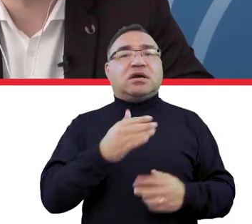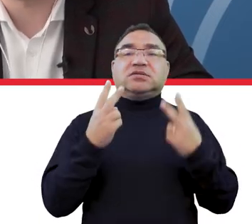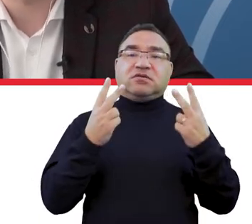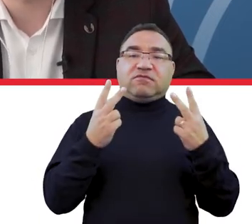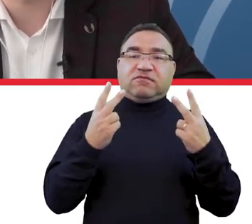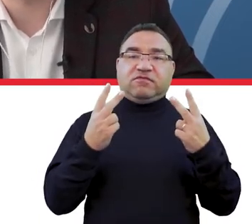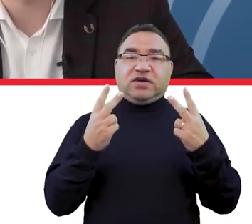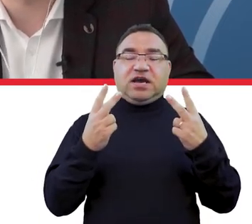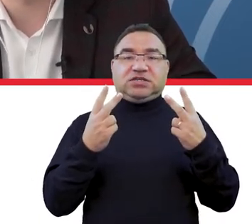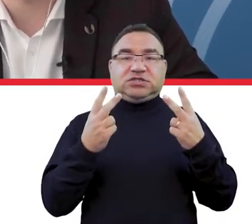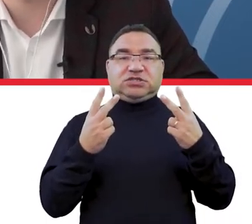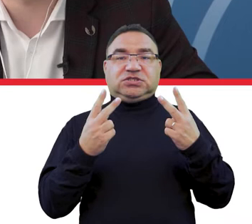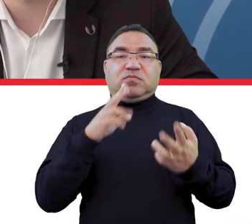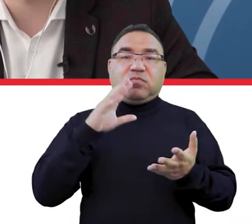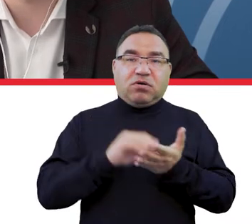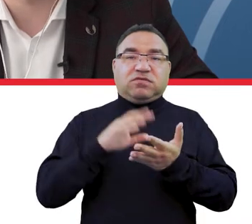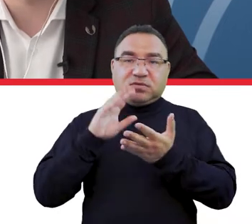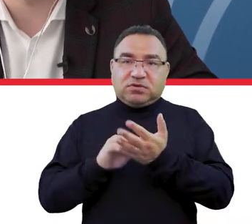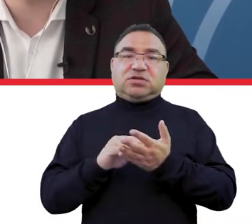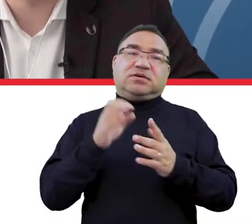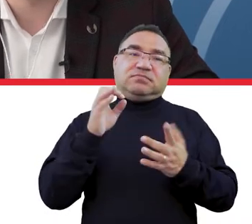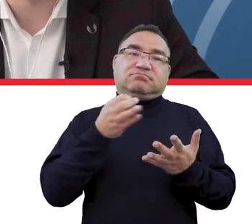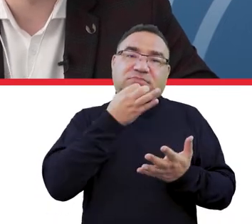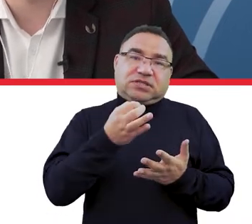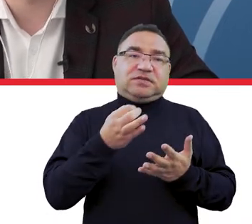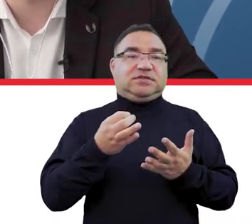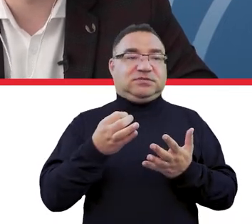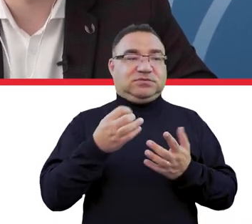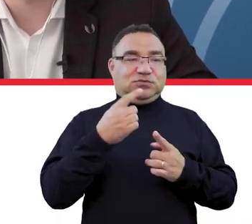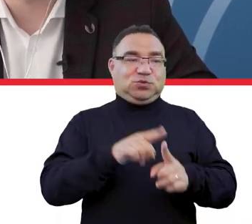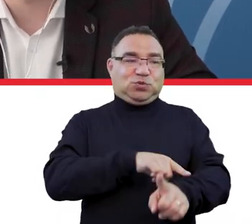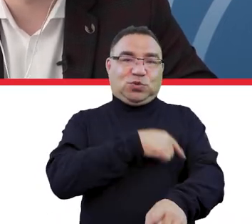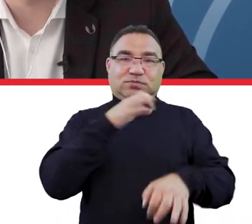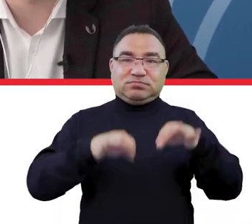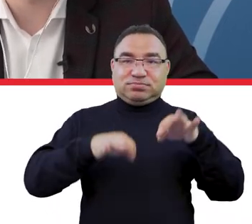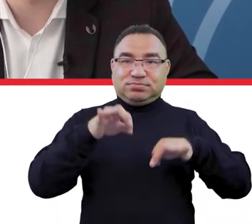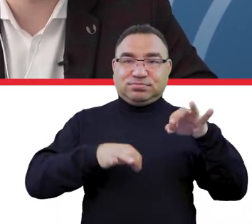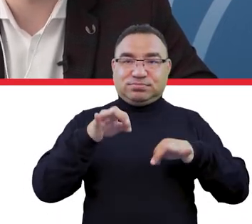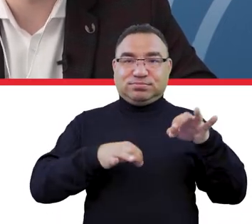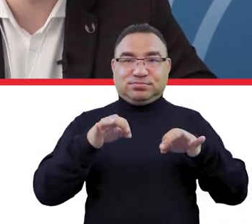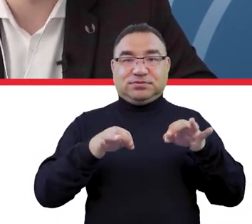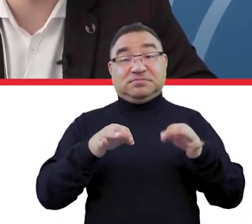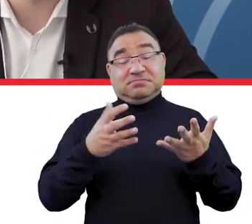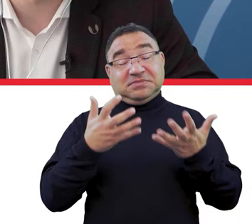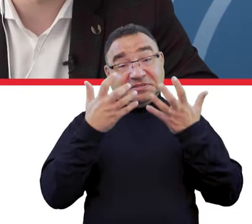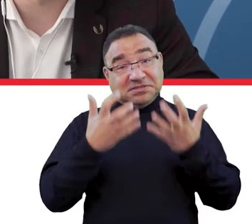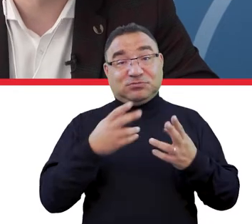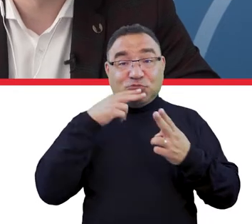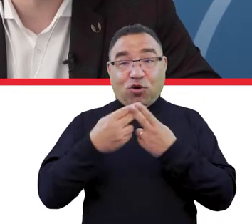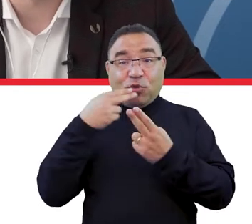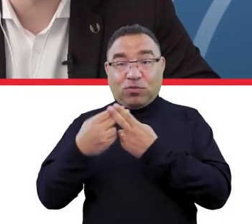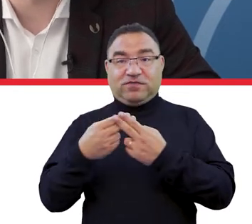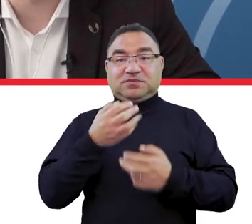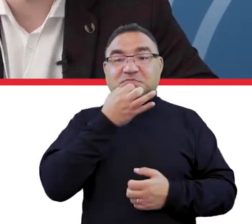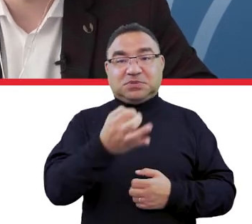są bardzo ważne, a przede wszystkim jakby sporo pytań się powtarzało. Także przed nami dosyć długa sesja Q&A i mam nadzieję, że studenci uzyskają